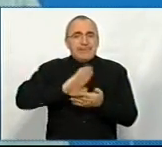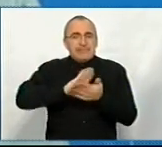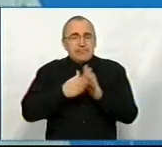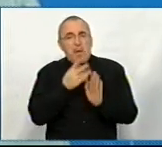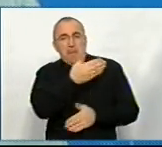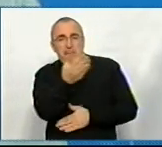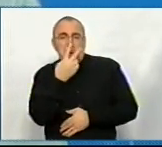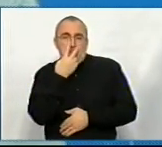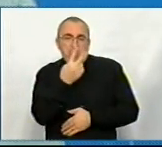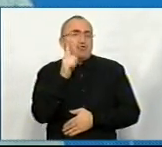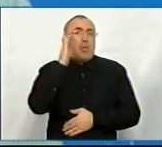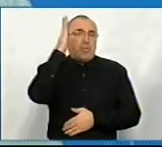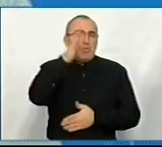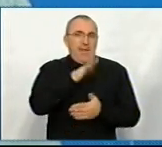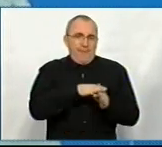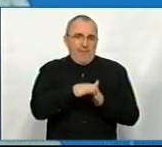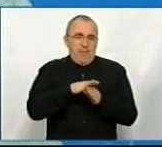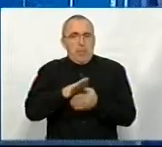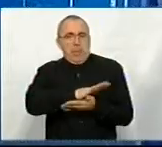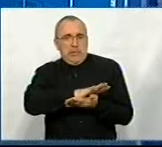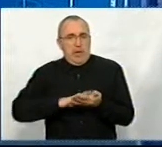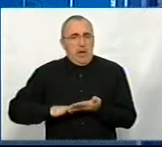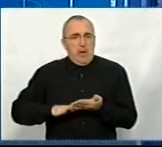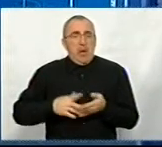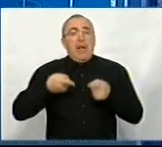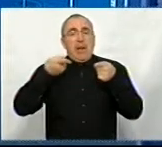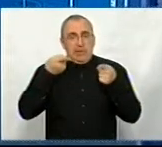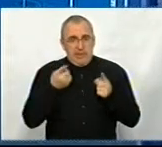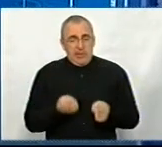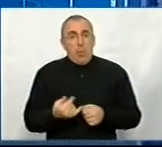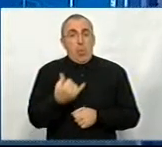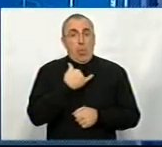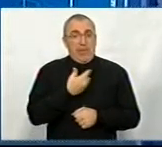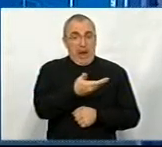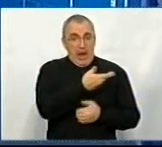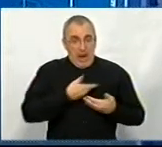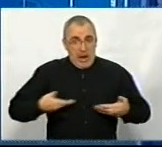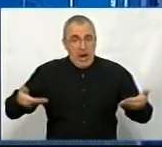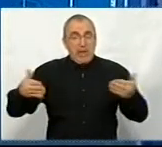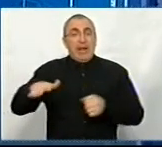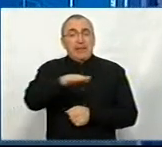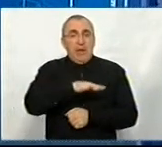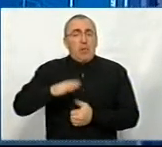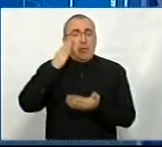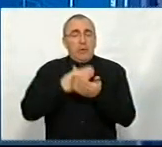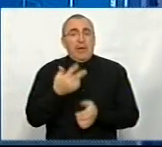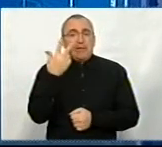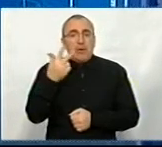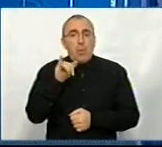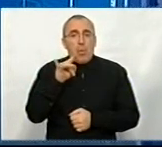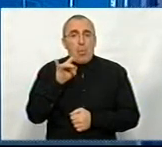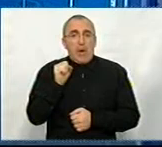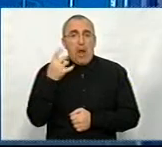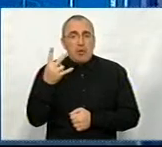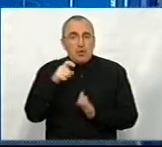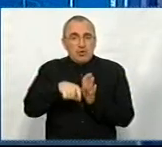ви бачите, що буде відбуватися далі? Дійсно, у нас на території є три уранові шахти,